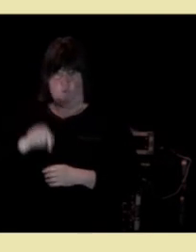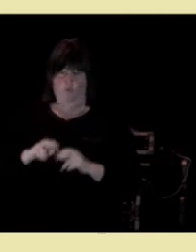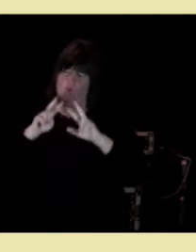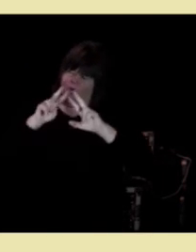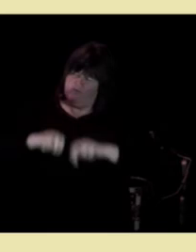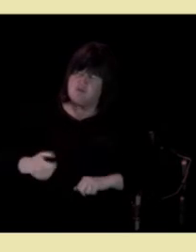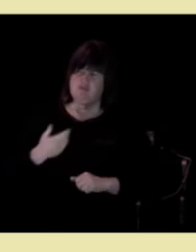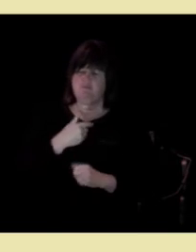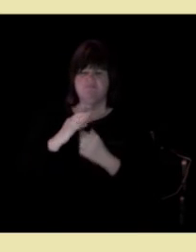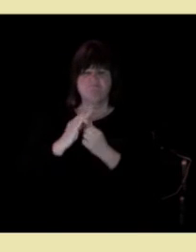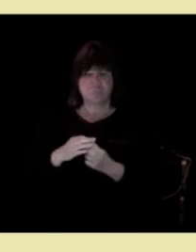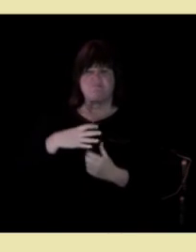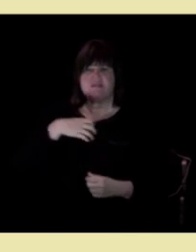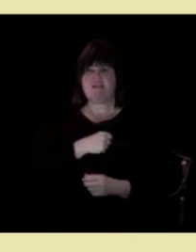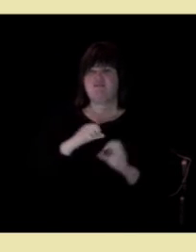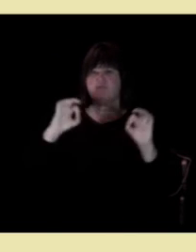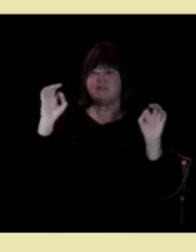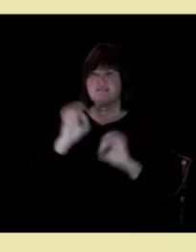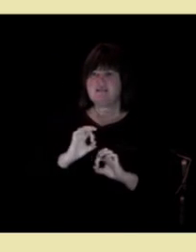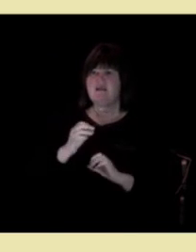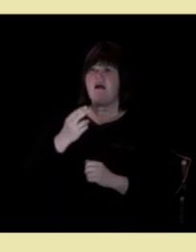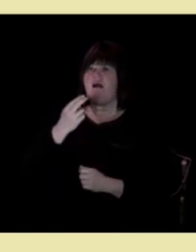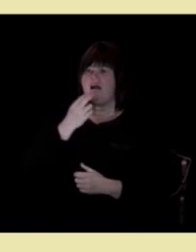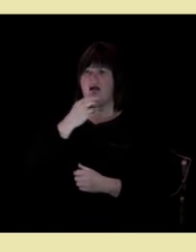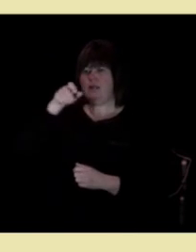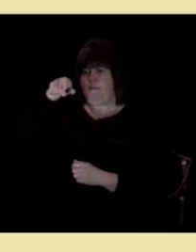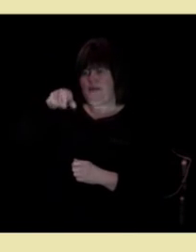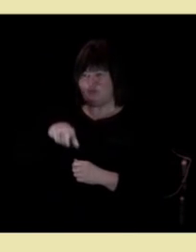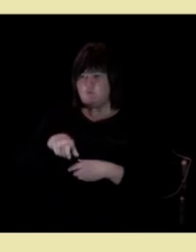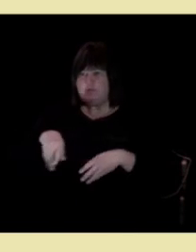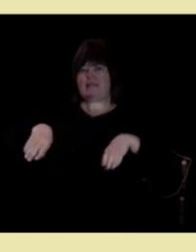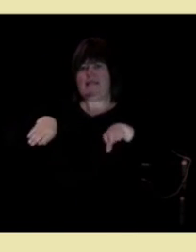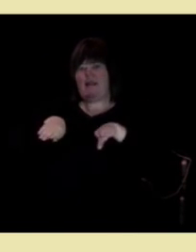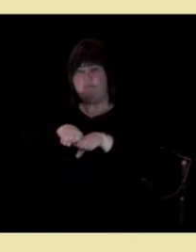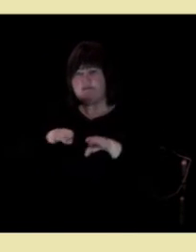når det gjelder kreftmedisin. Det kalles persontilpasset medisin.